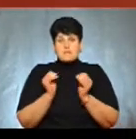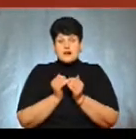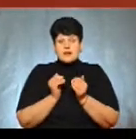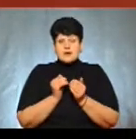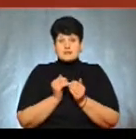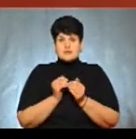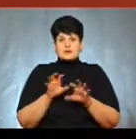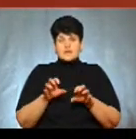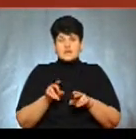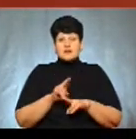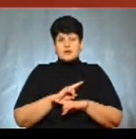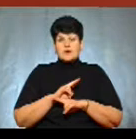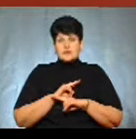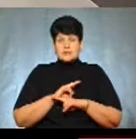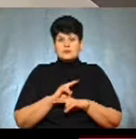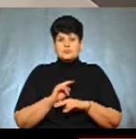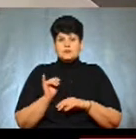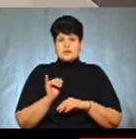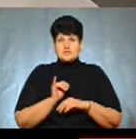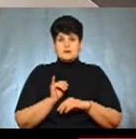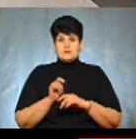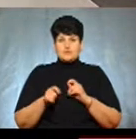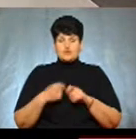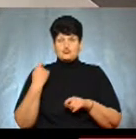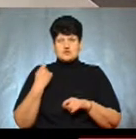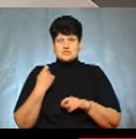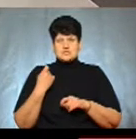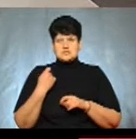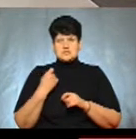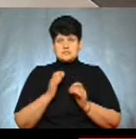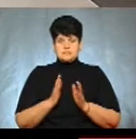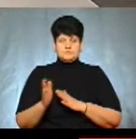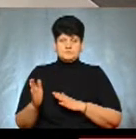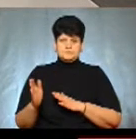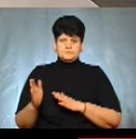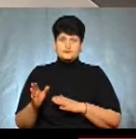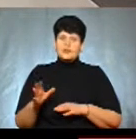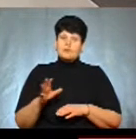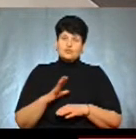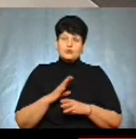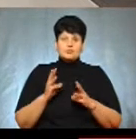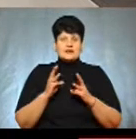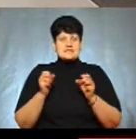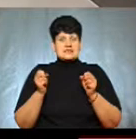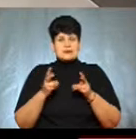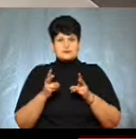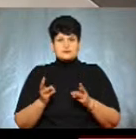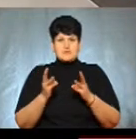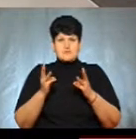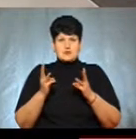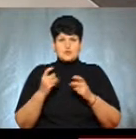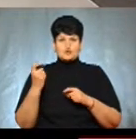маленькі тварини гинуть. Відповідно, порушується екологічний баланс. Чи були пожежі з ризиком займання